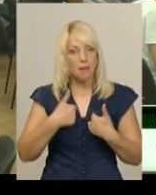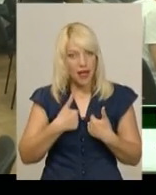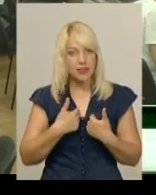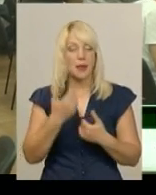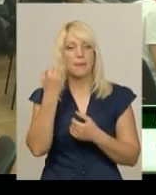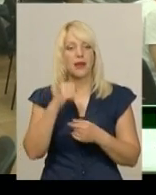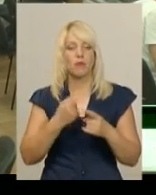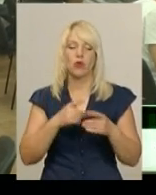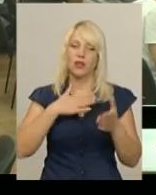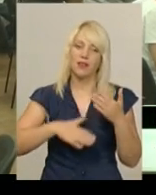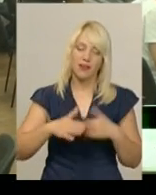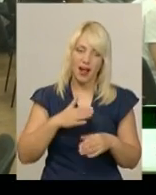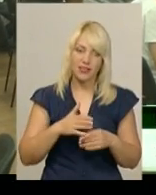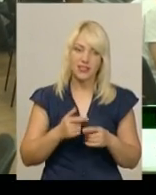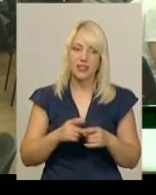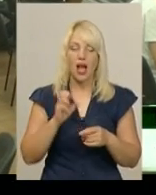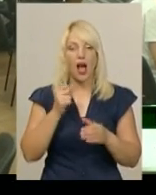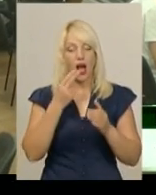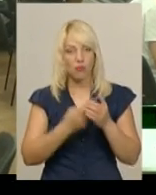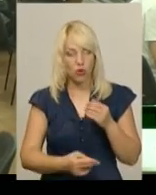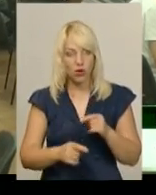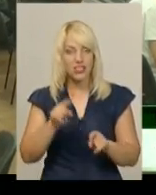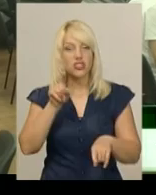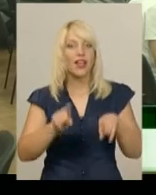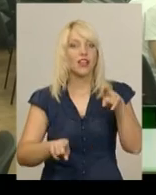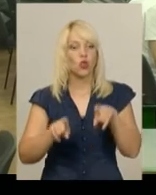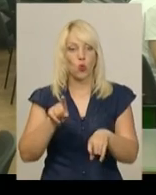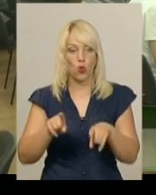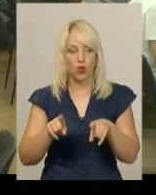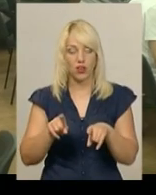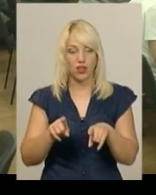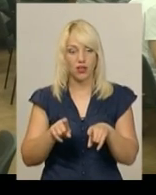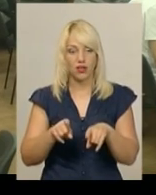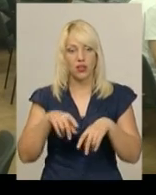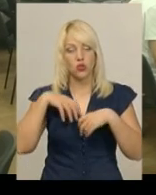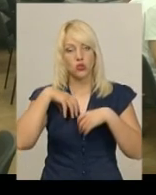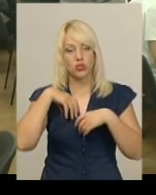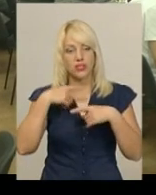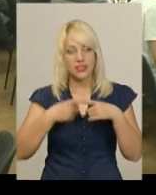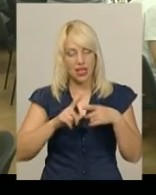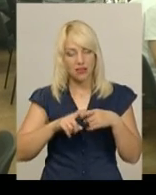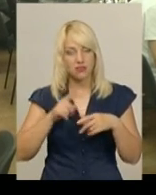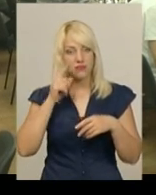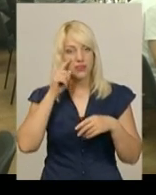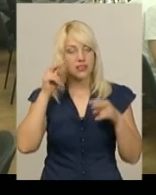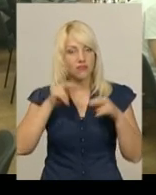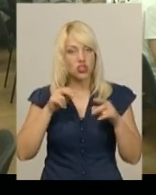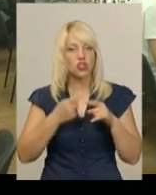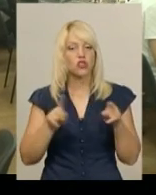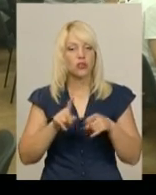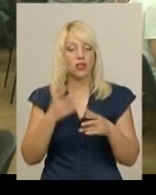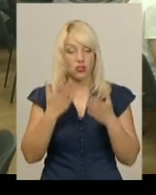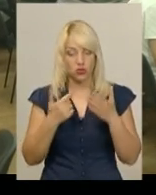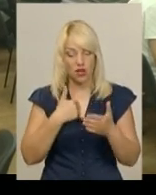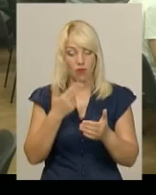що я досяг. А програв інколи служить для мене орієнтіром, що раз я програв, значить я